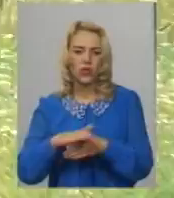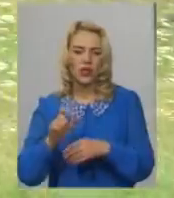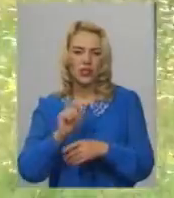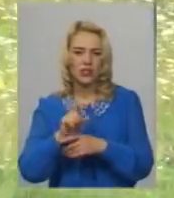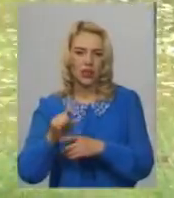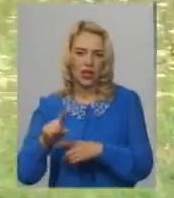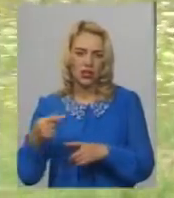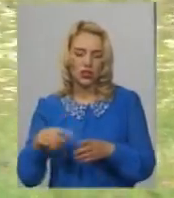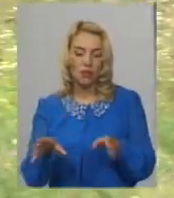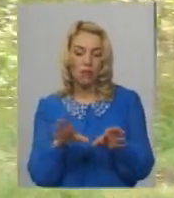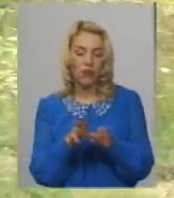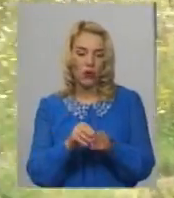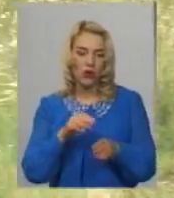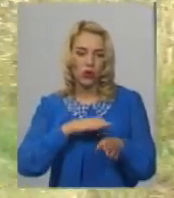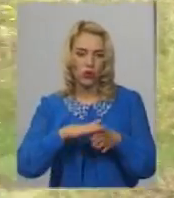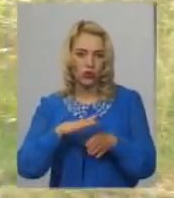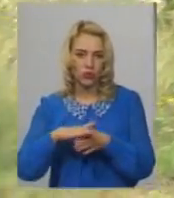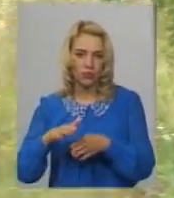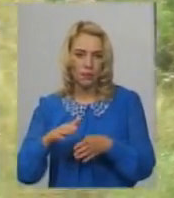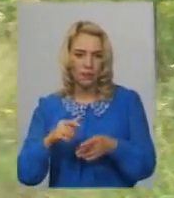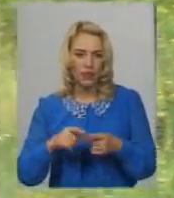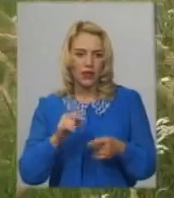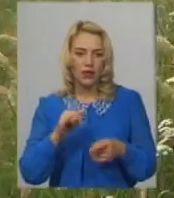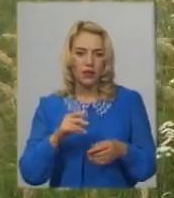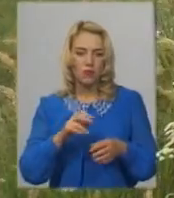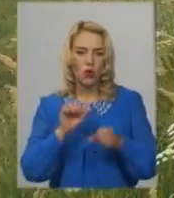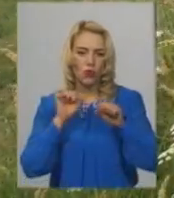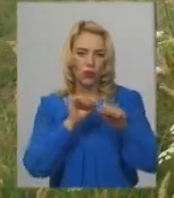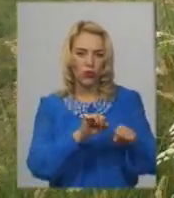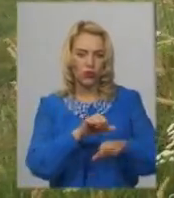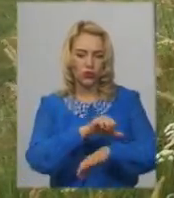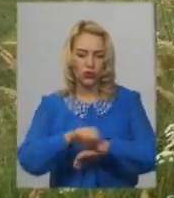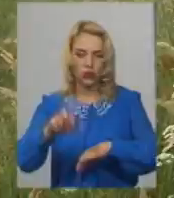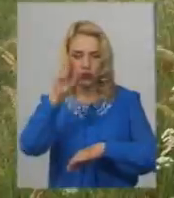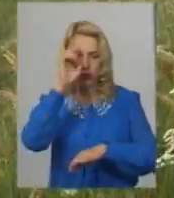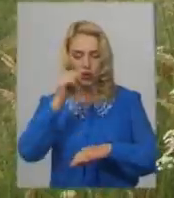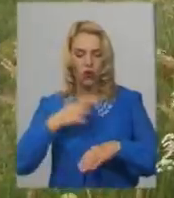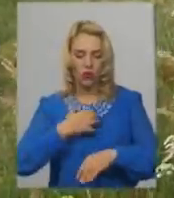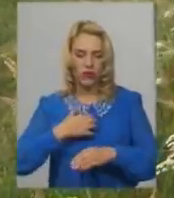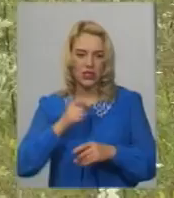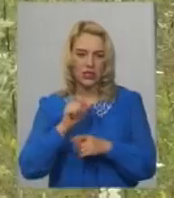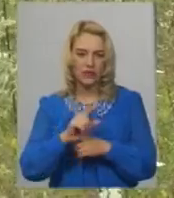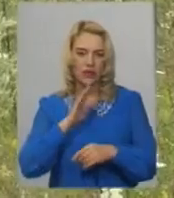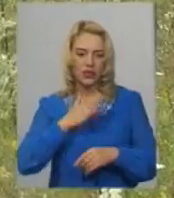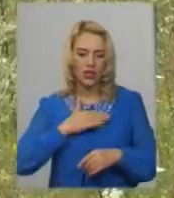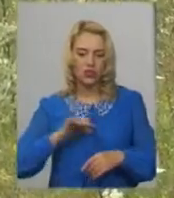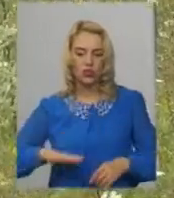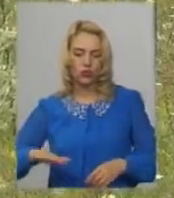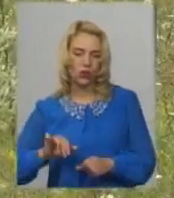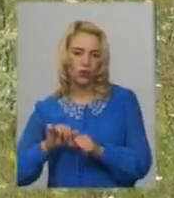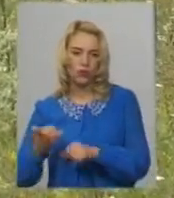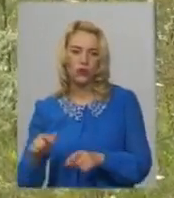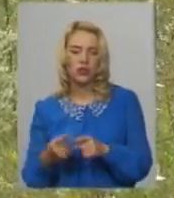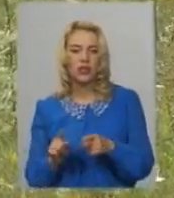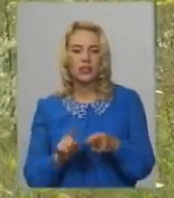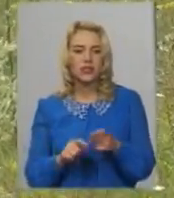виконуємо разом з ними у контексті посилення охорони державного кордону, як одна завдання наша і завдання територіальної оборони. Безпосередньо